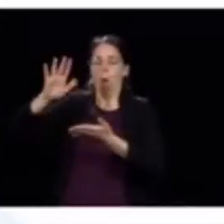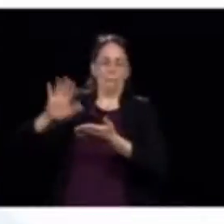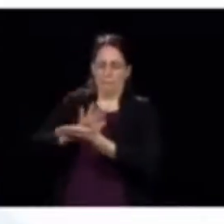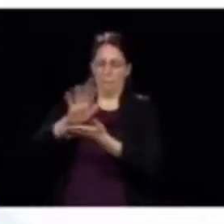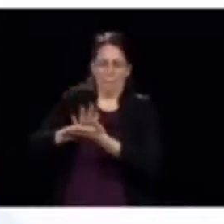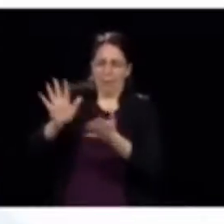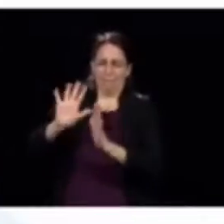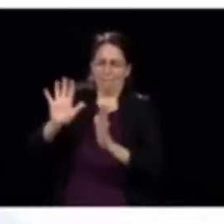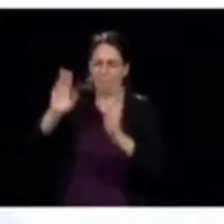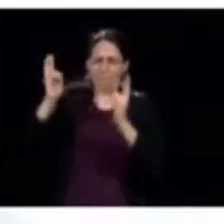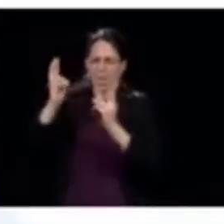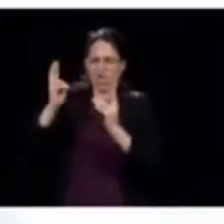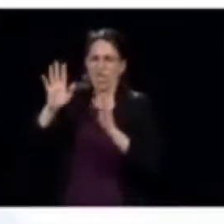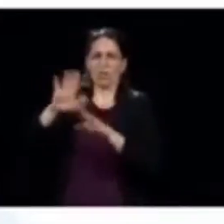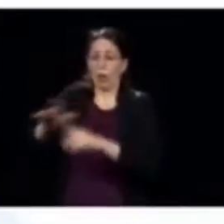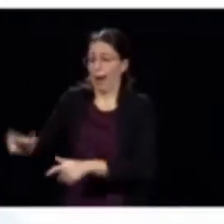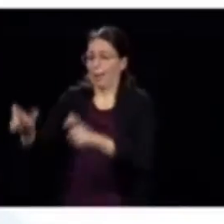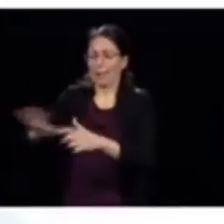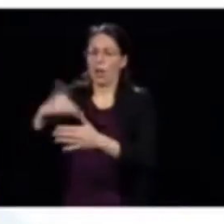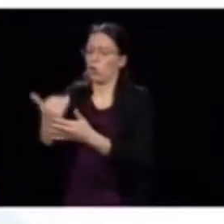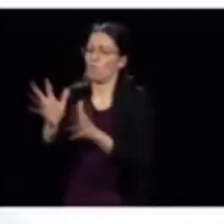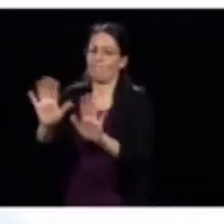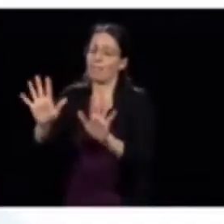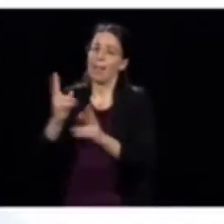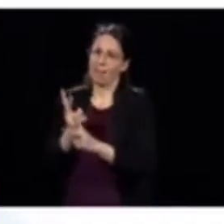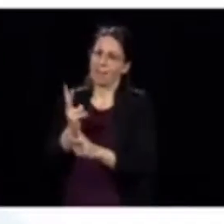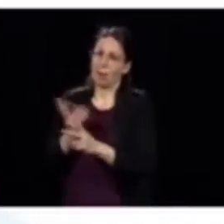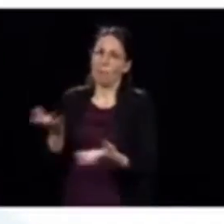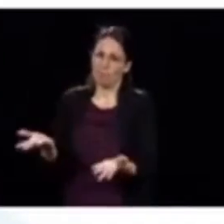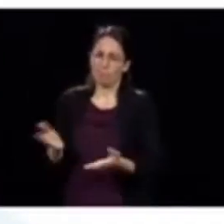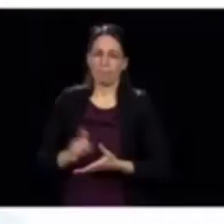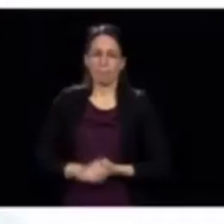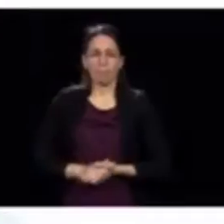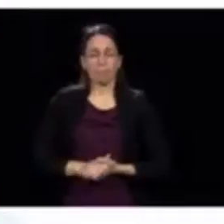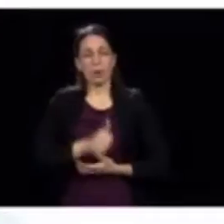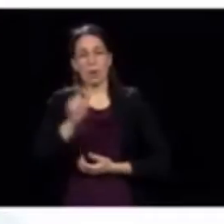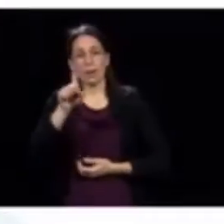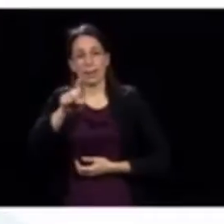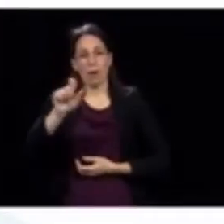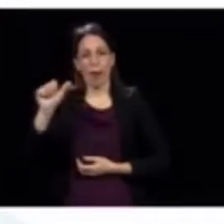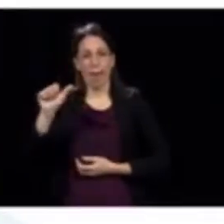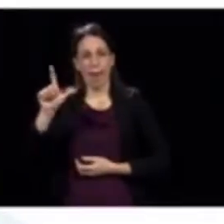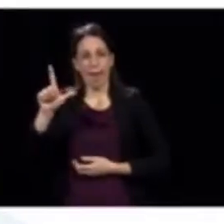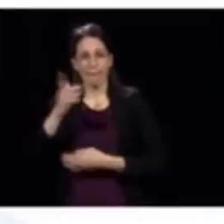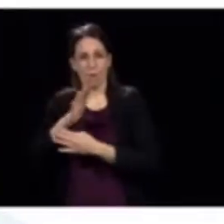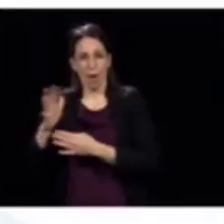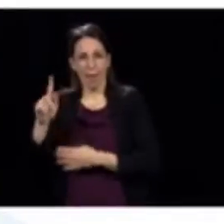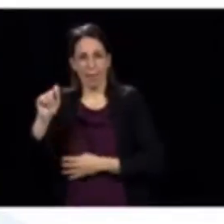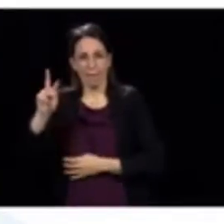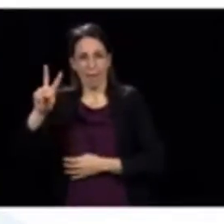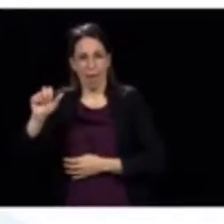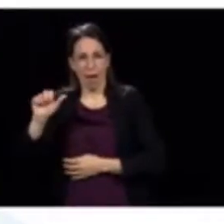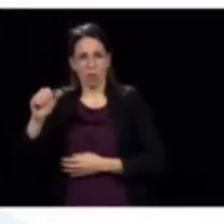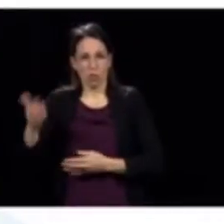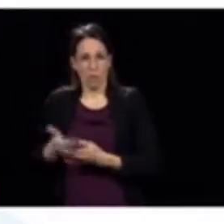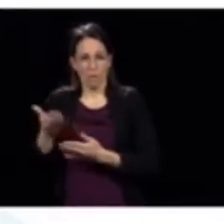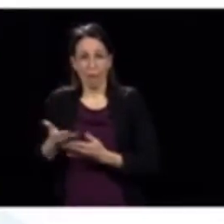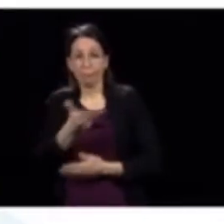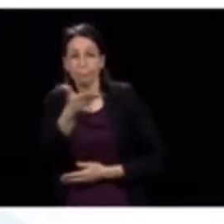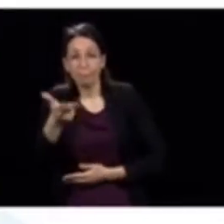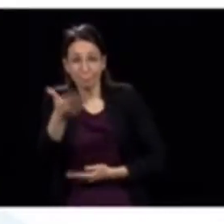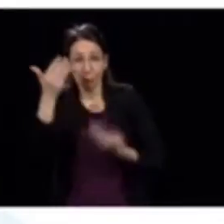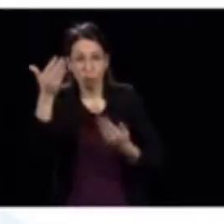résidences-là. Merci. Au tour d'Alain Laforêt, TVA Nouvelles. M. le Premier ministre, Mme la ministre de la Santé, M. Arouda,